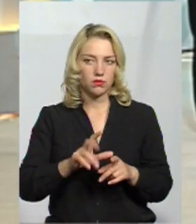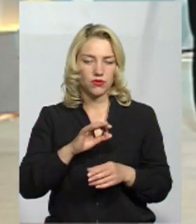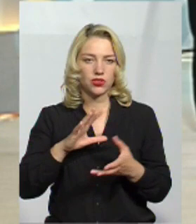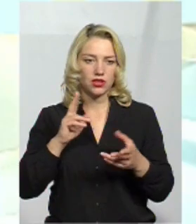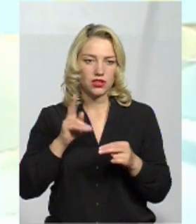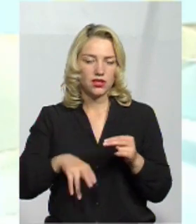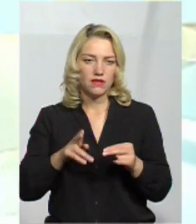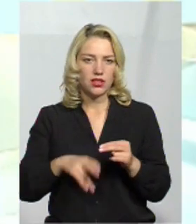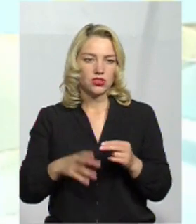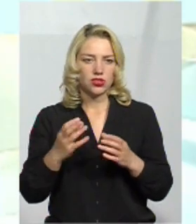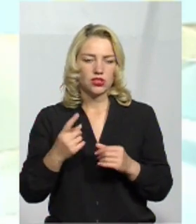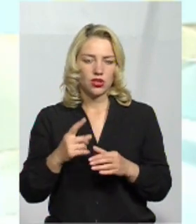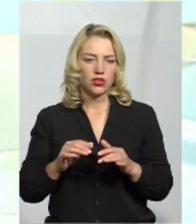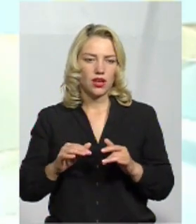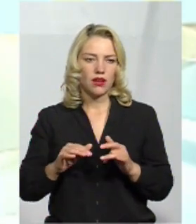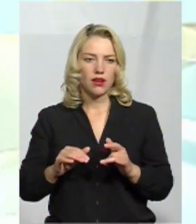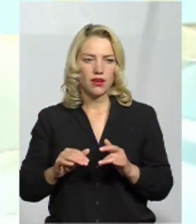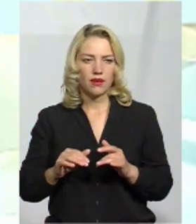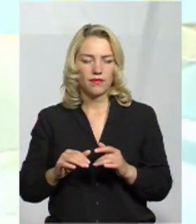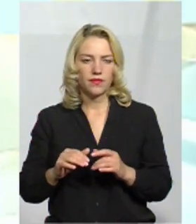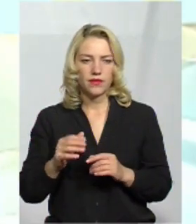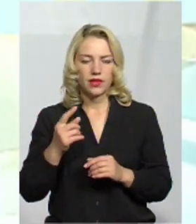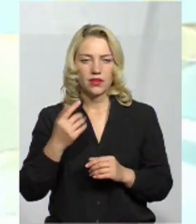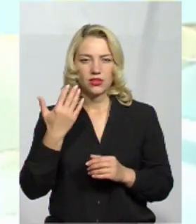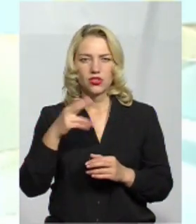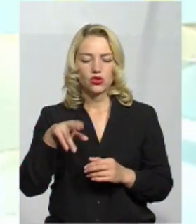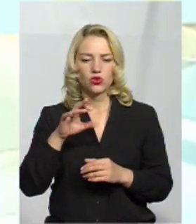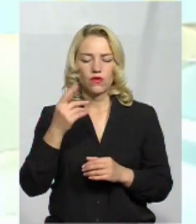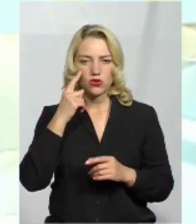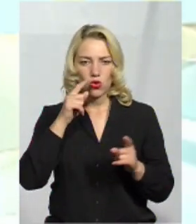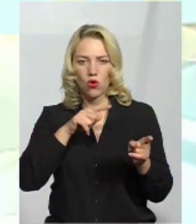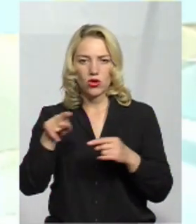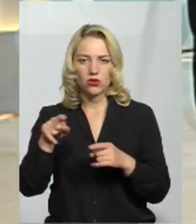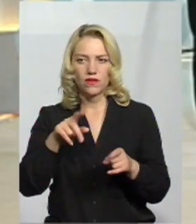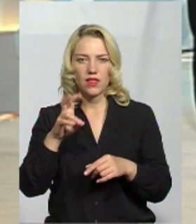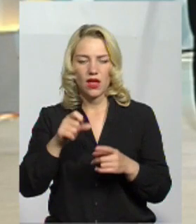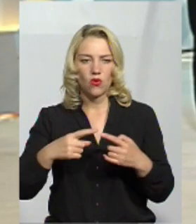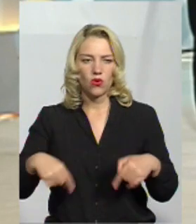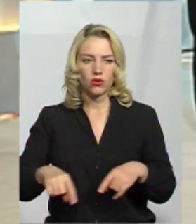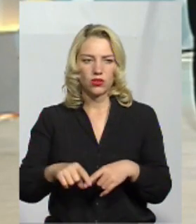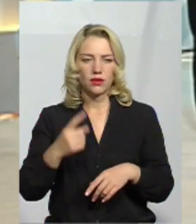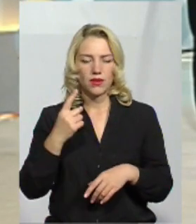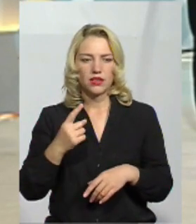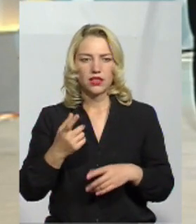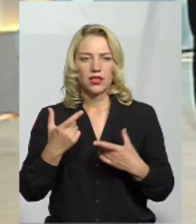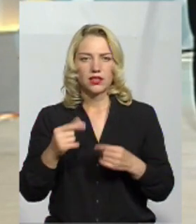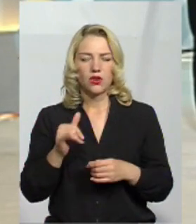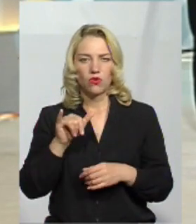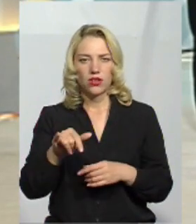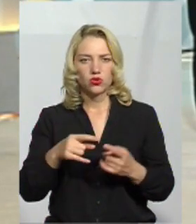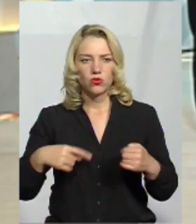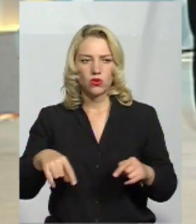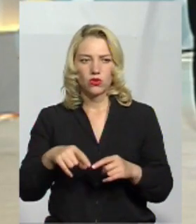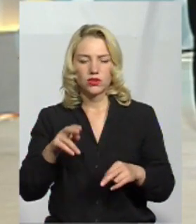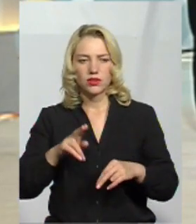завершення ще одна порція обліців. Цього разу на Ваше орієнтування в окрузі. Отож, перше. Де у Вашому